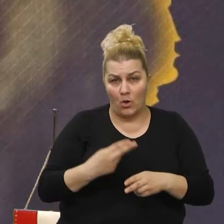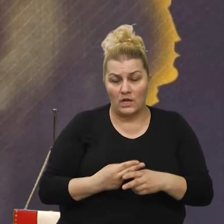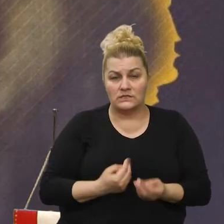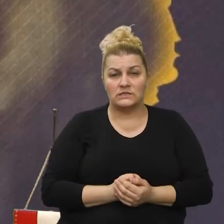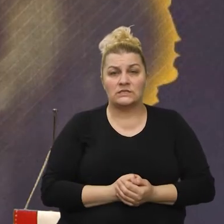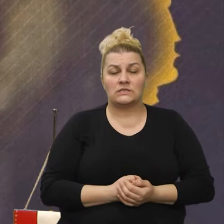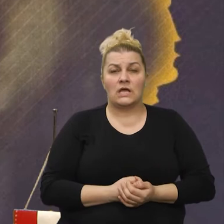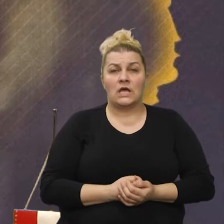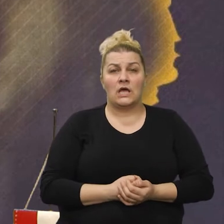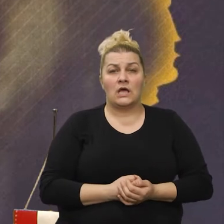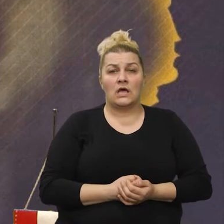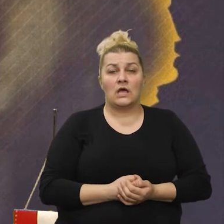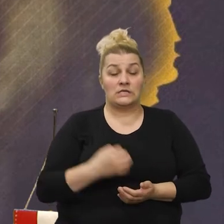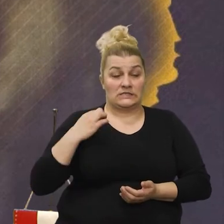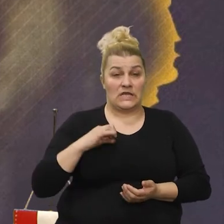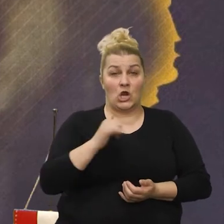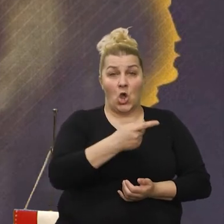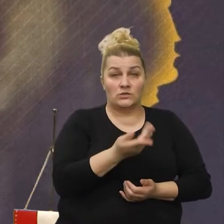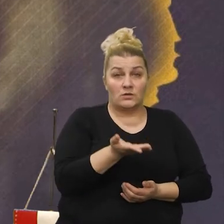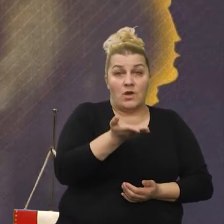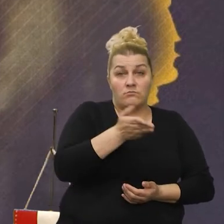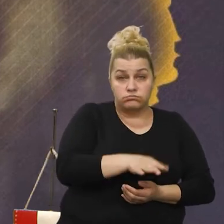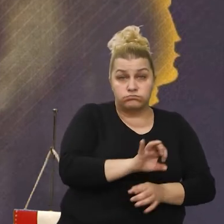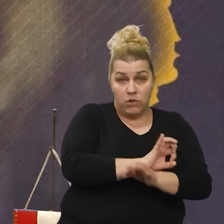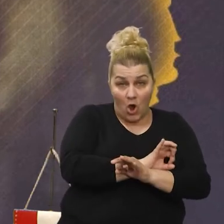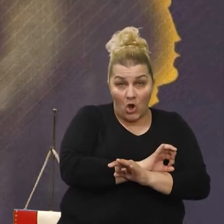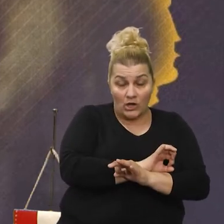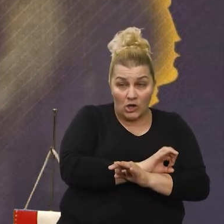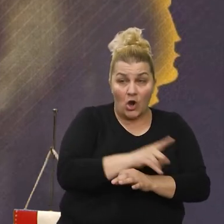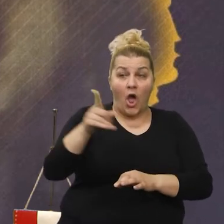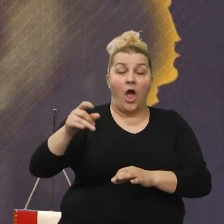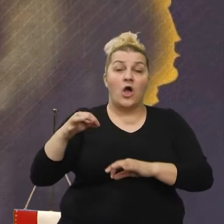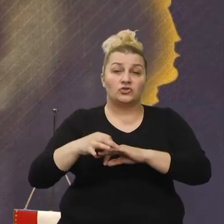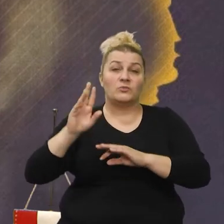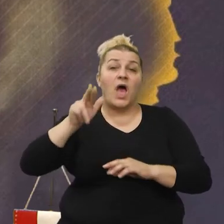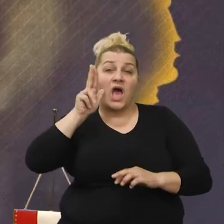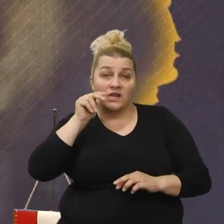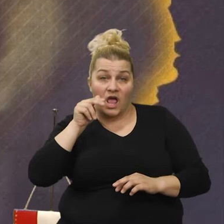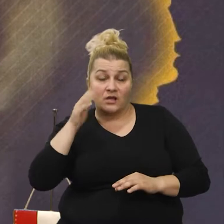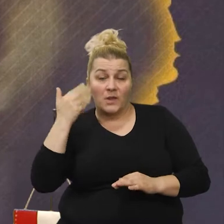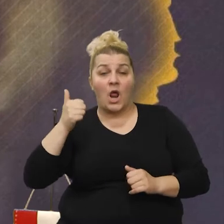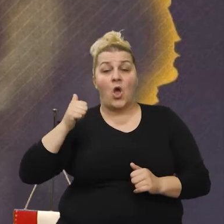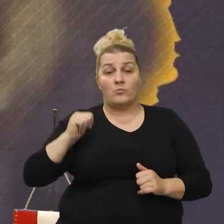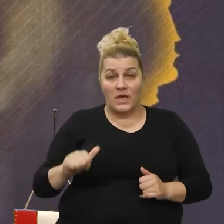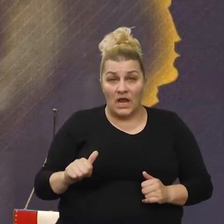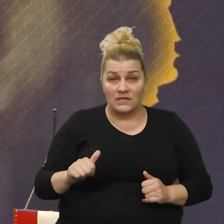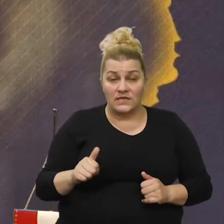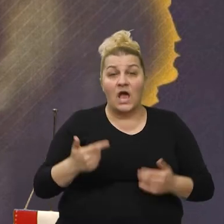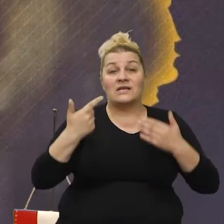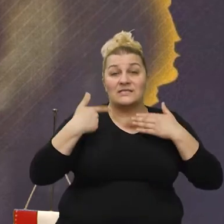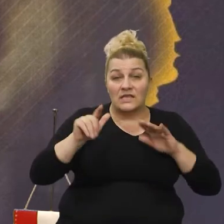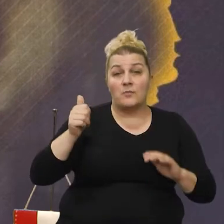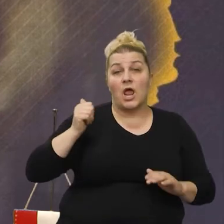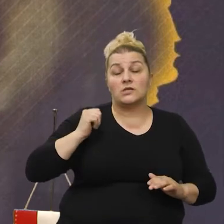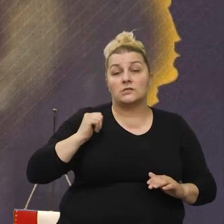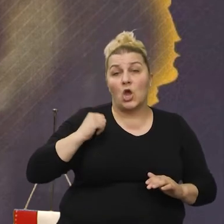Odmah nakon što je sin poginuo Josip. Ona je operirana od karcinoma, od raka. I 17 godina